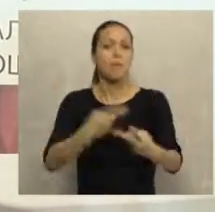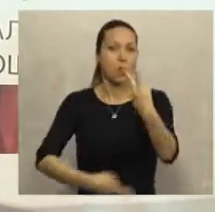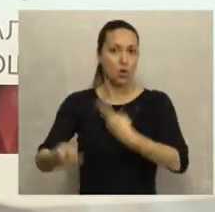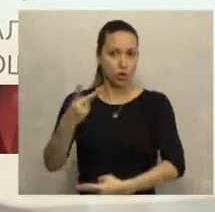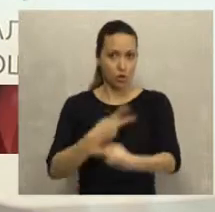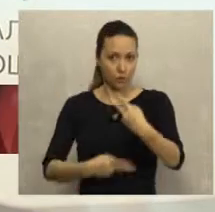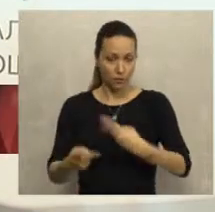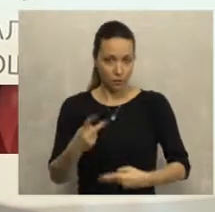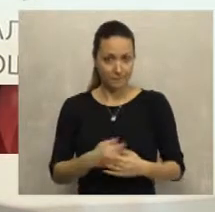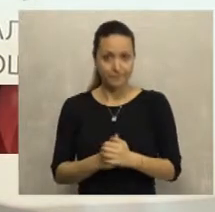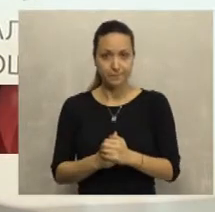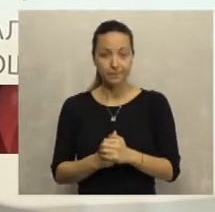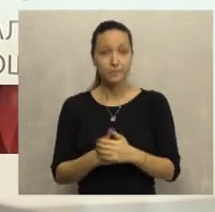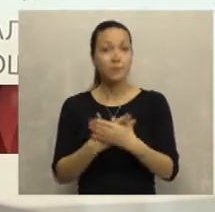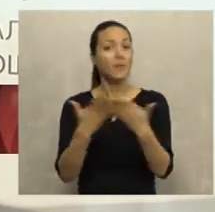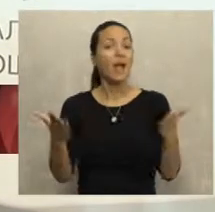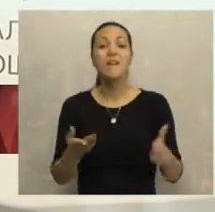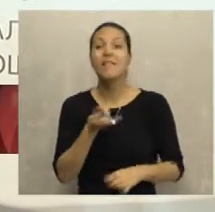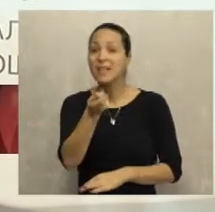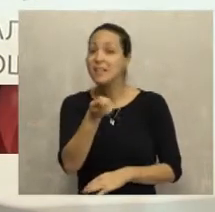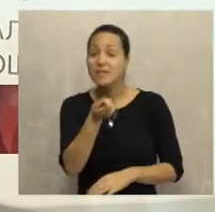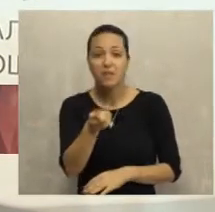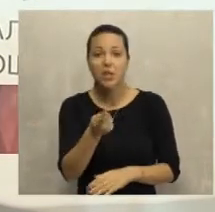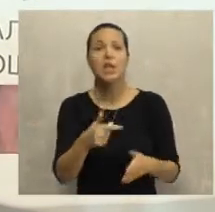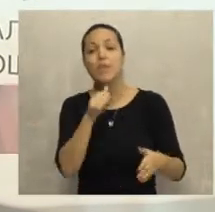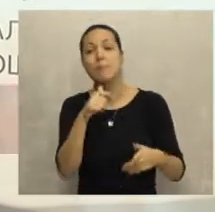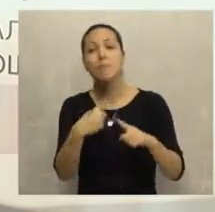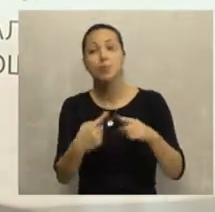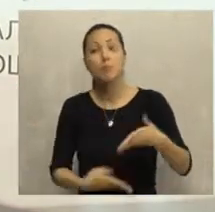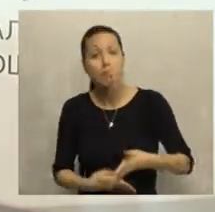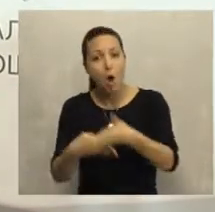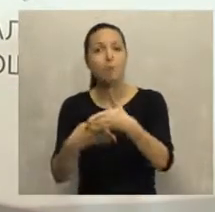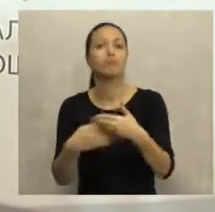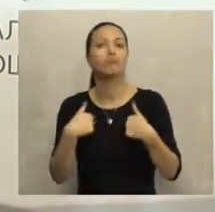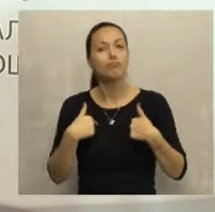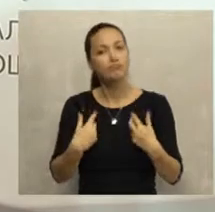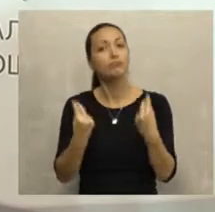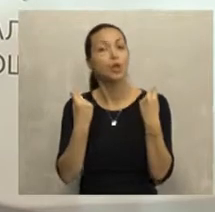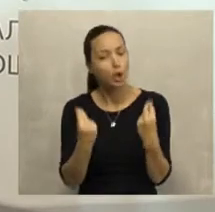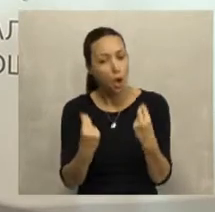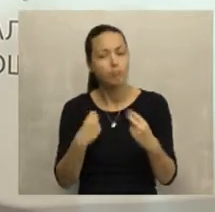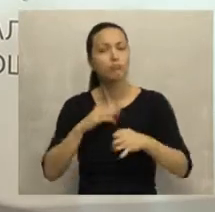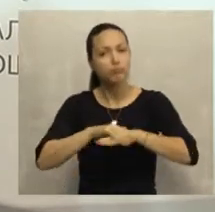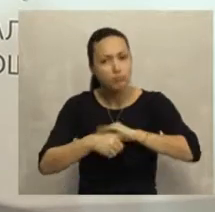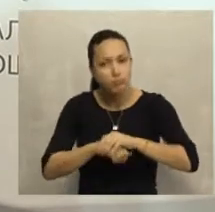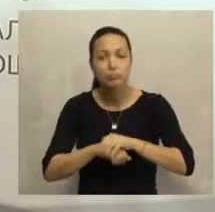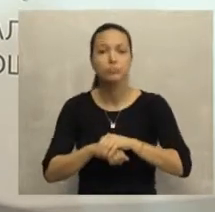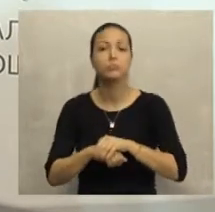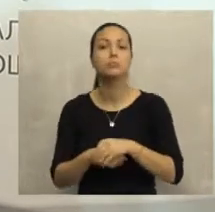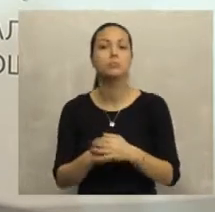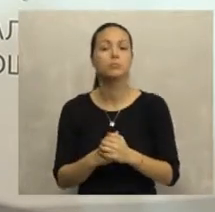kažem da širimo proizvodnju. Ovo je tako da bilo kakve investicije i pomoći u tom smislu su nam dobro došle jer